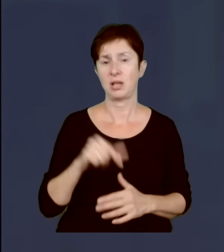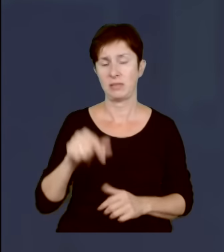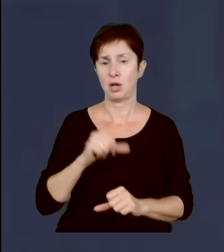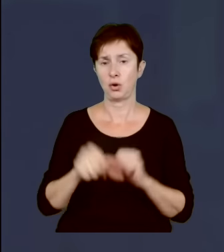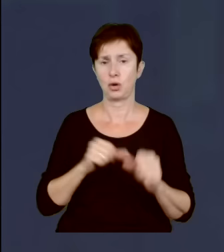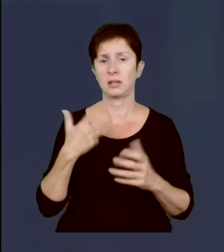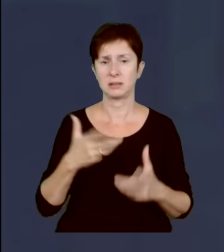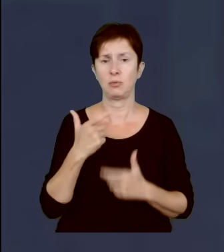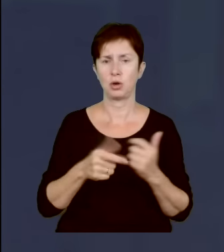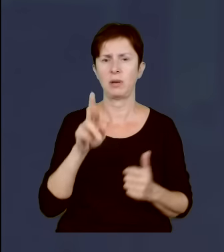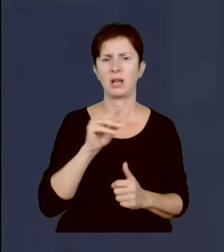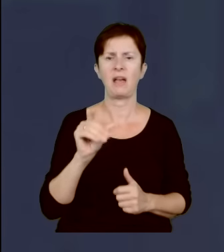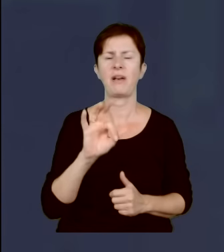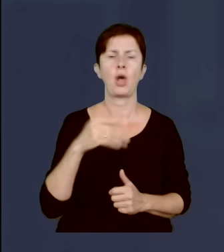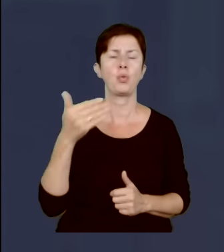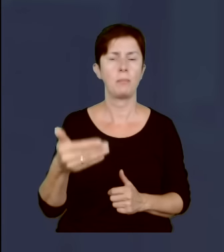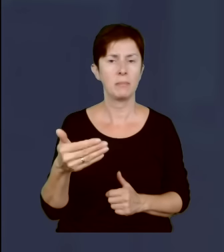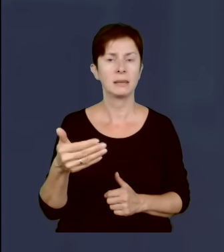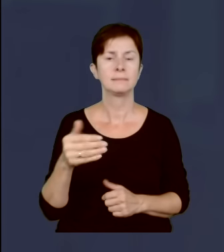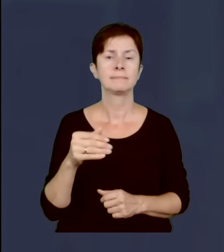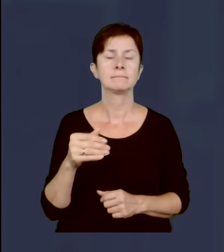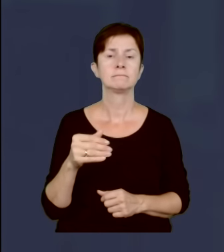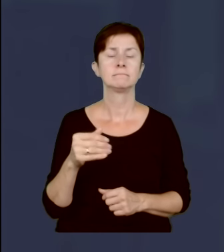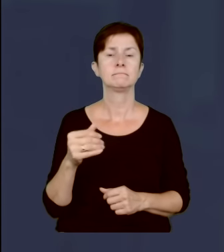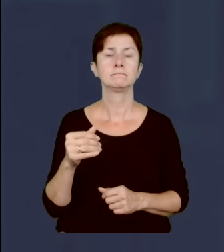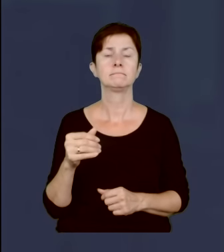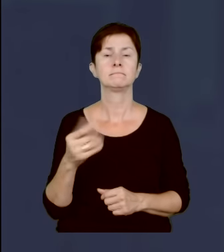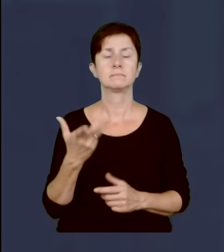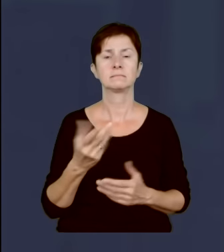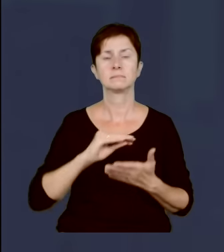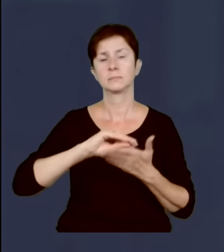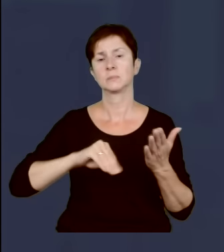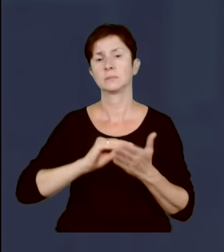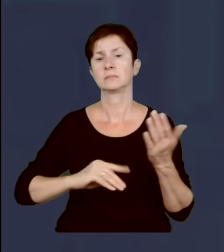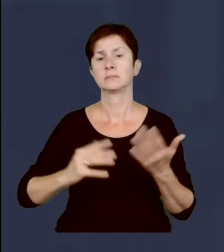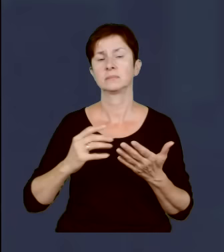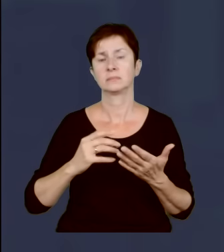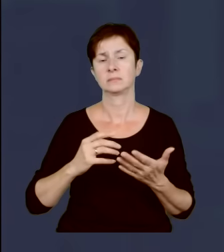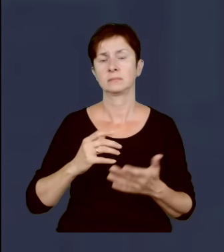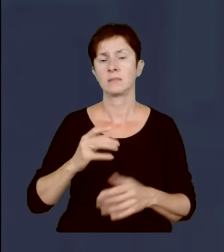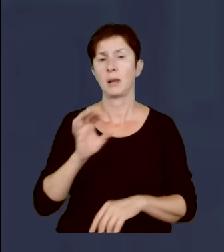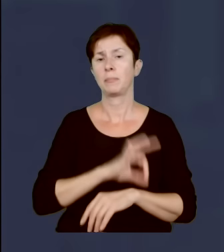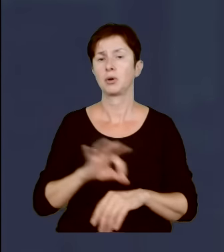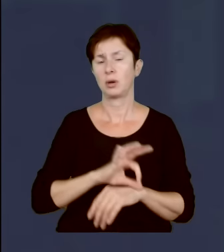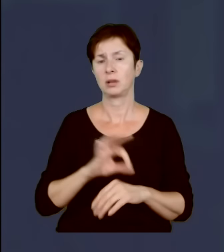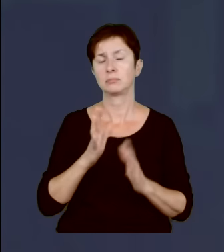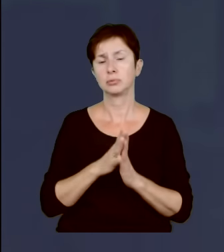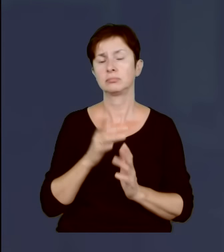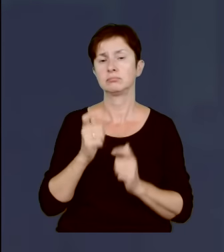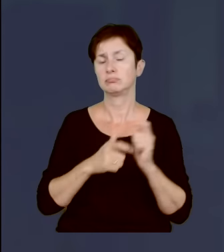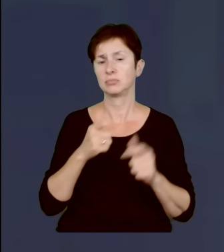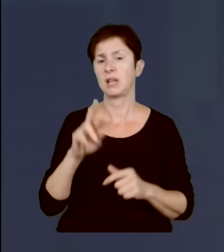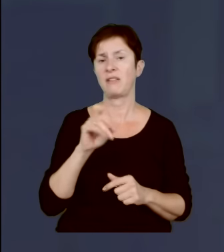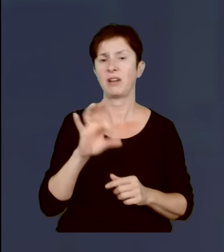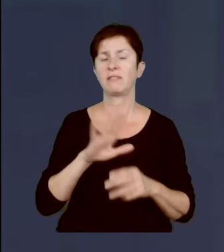Nasza inicjatywa Prawa i Sprawiedliwości, żeby zebrać podpisy pod projektem referendum w sprawie paktu